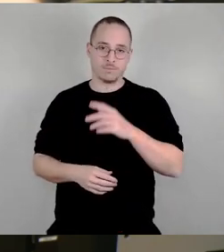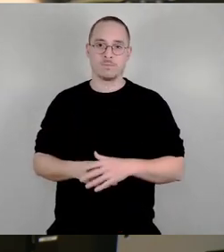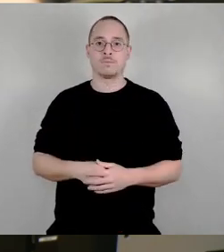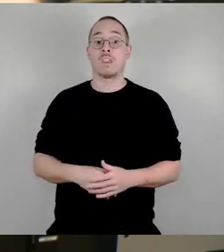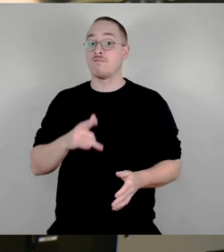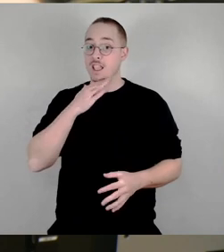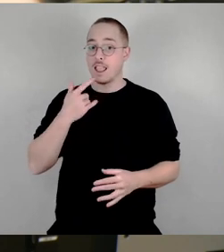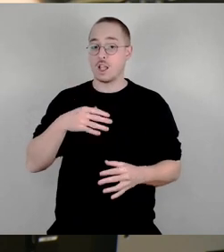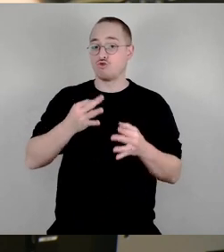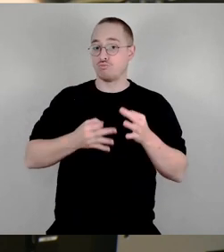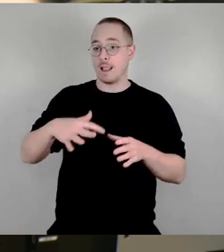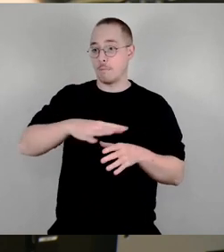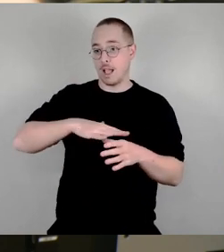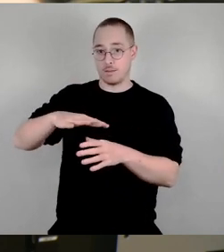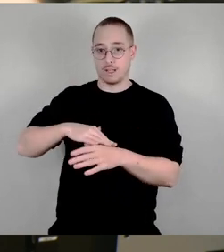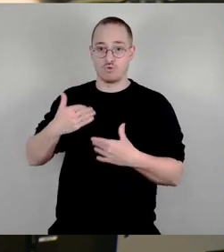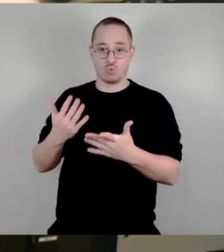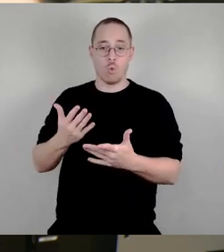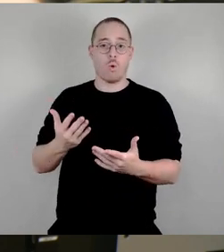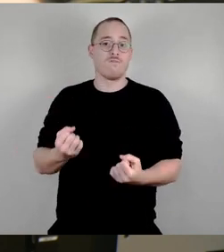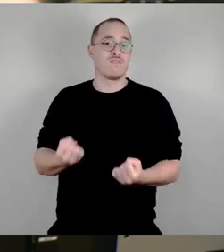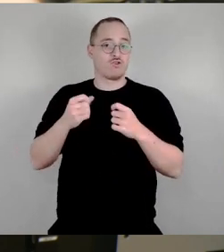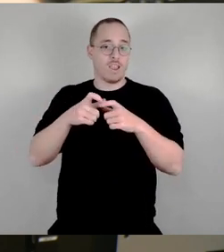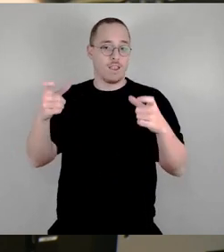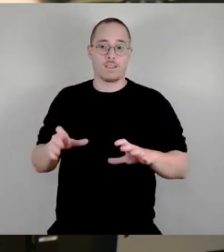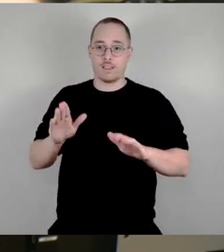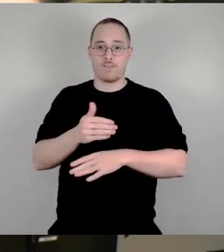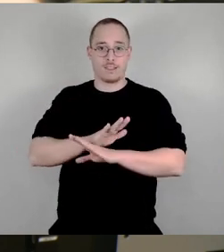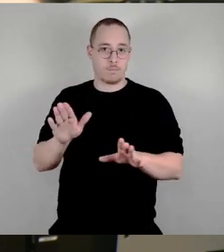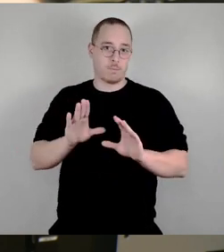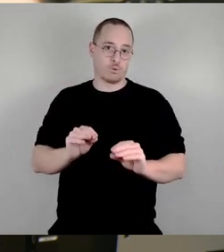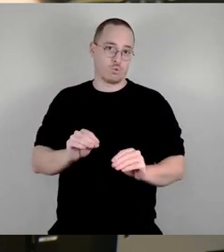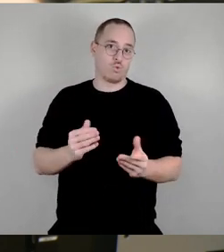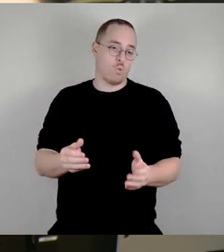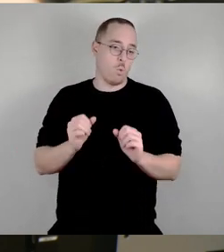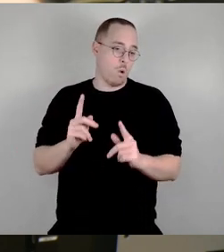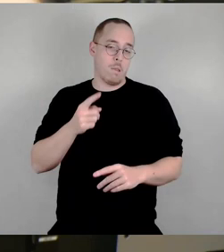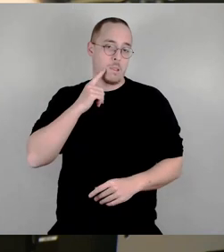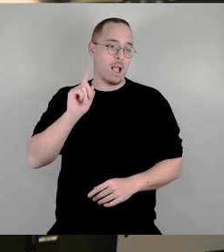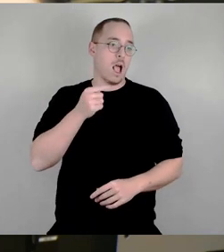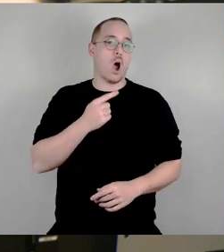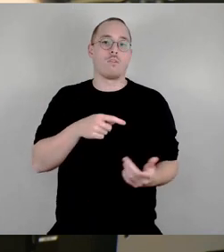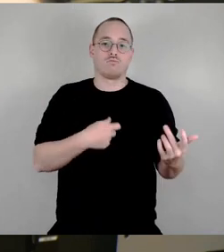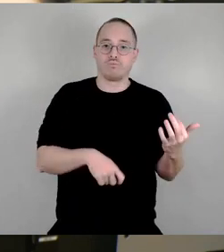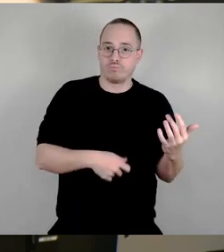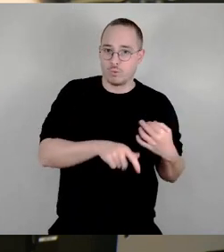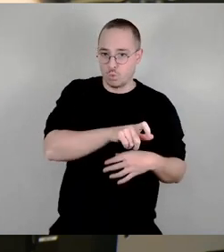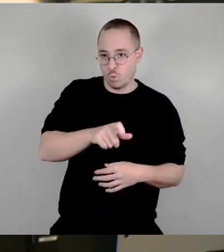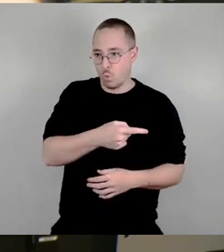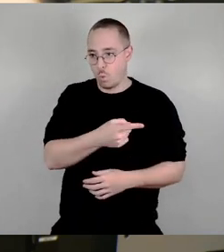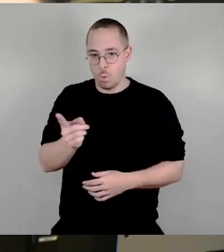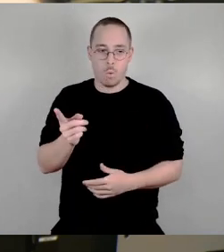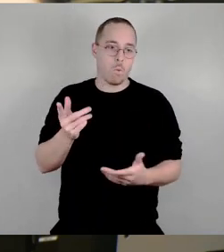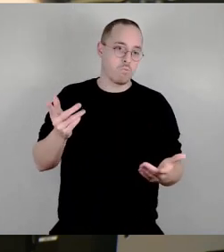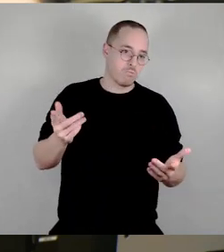andere schon. Das heißt natürlich auch im Bereich der Künstler wird es dort Verschiebungen geben. Wer bauartbedingt mit seiner E-Klampfe jetzt